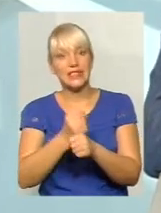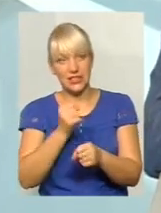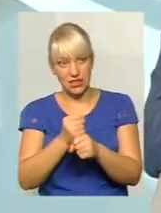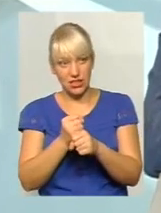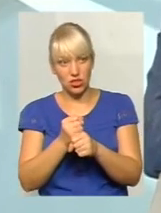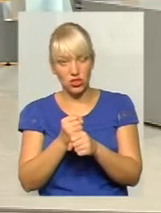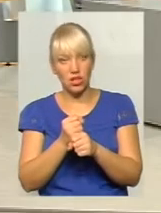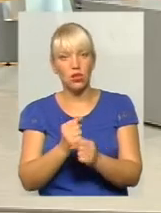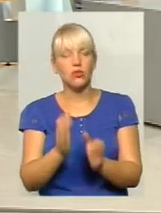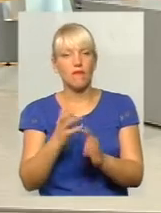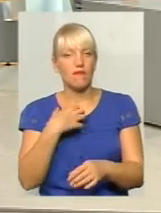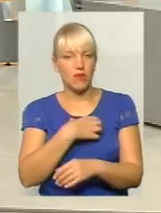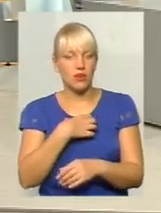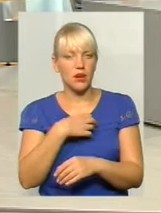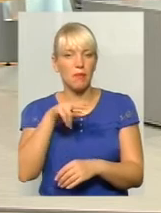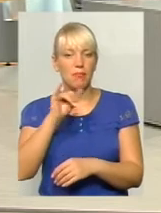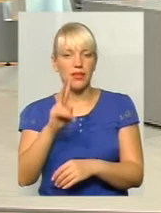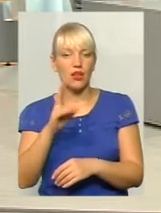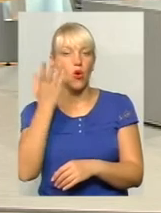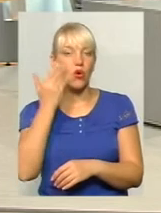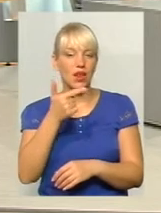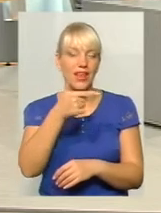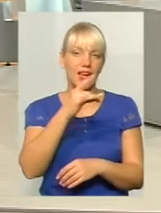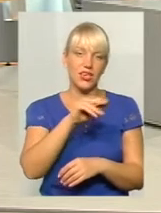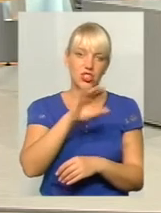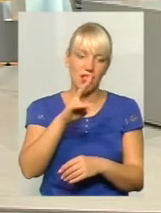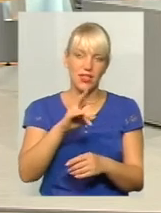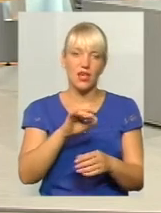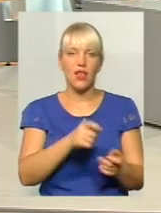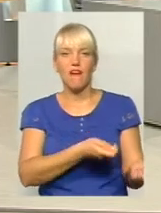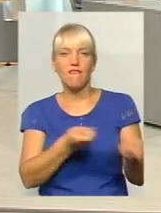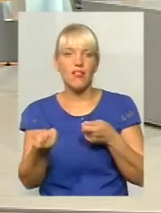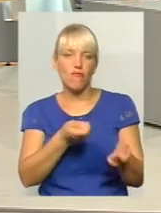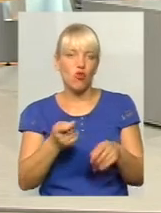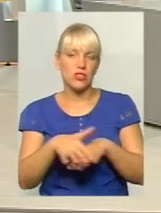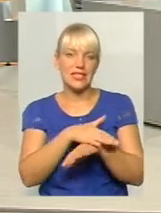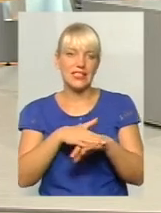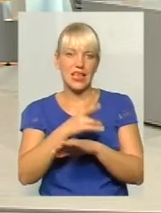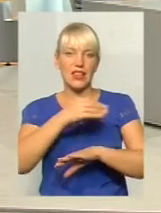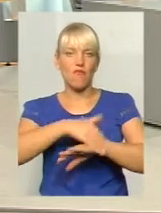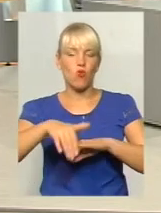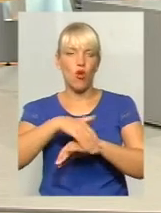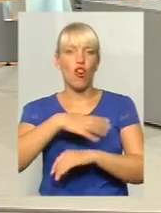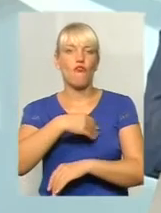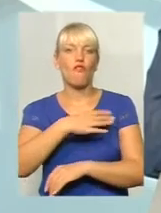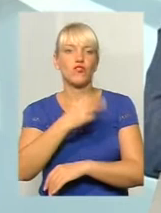години пік. Коли з мікрорайона Гречанове вивозиться населення до вулиці Ольвівського шосе.